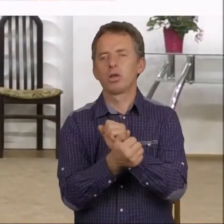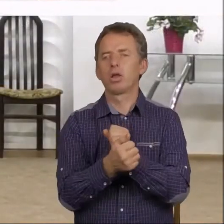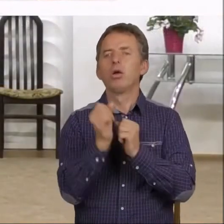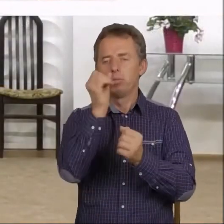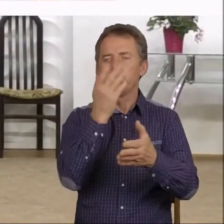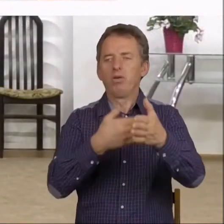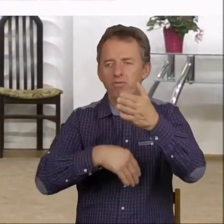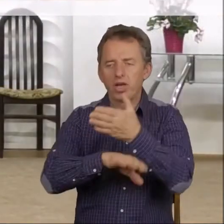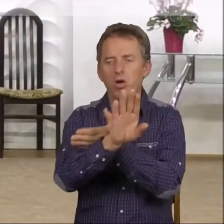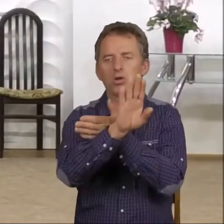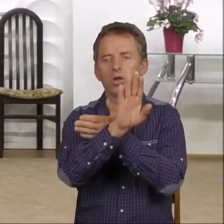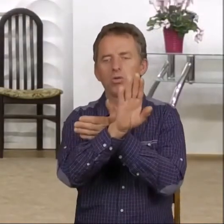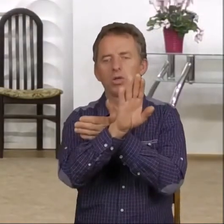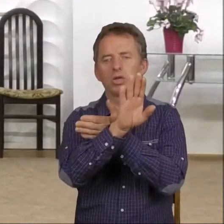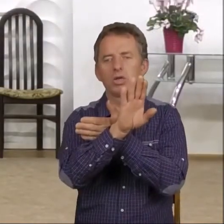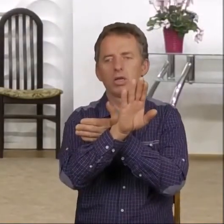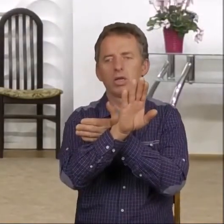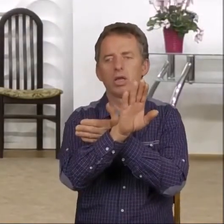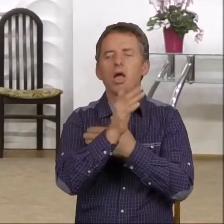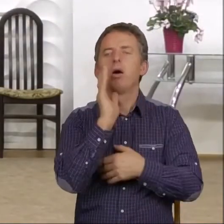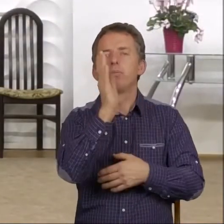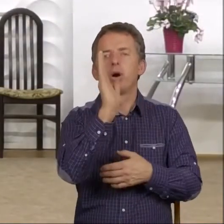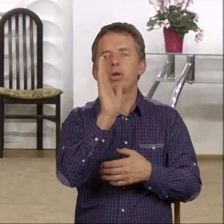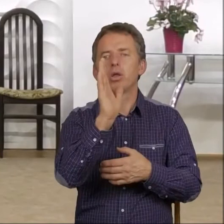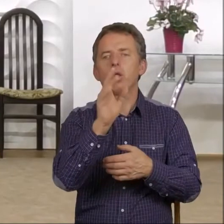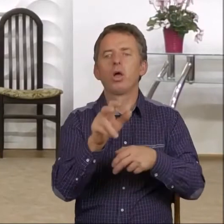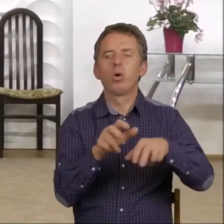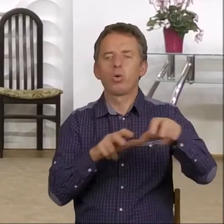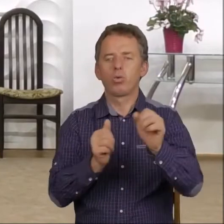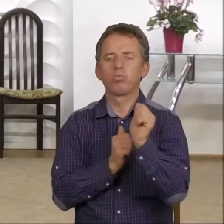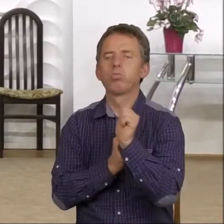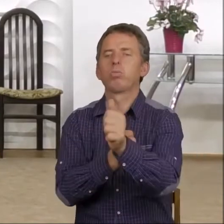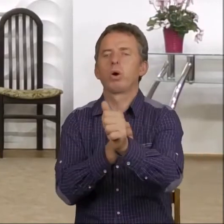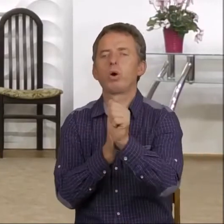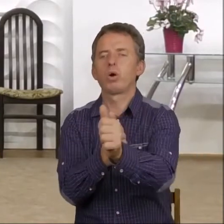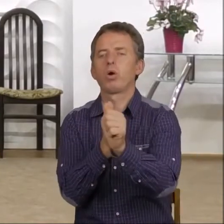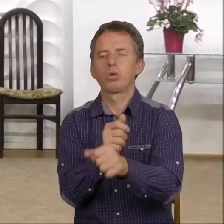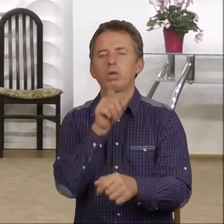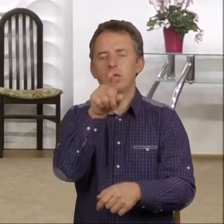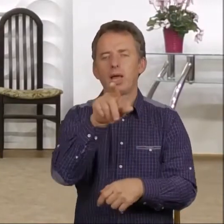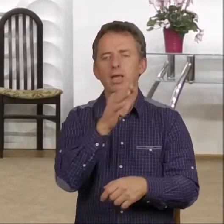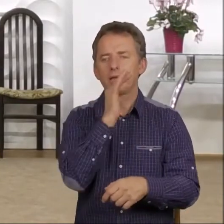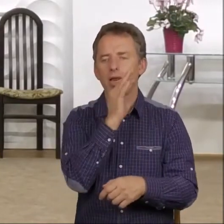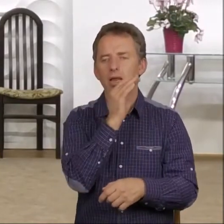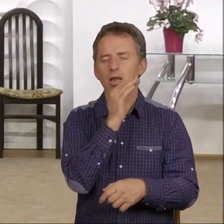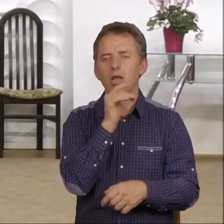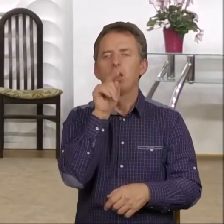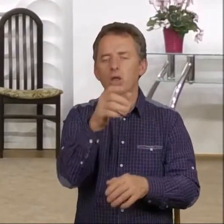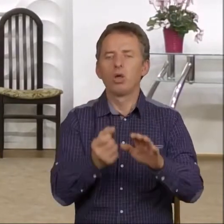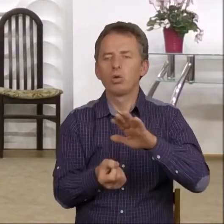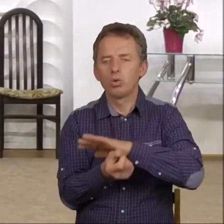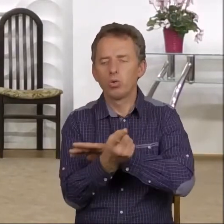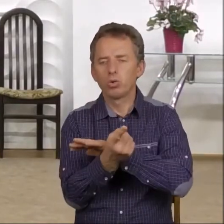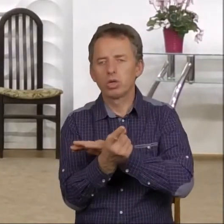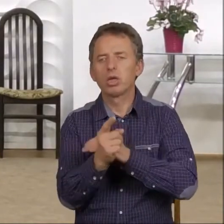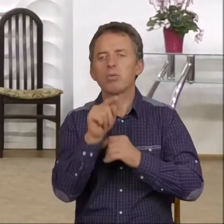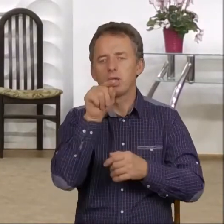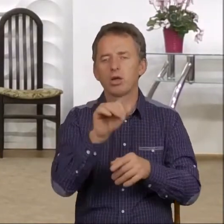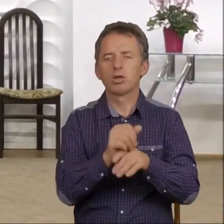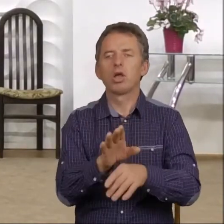wychodzą. Ale potem on rusza w pogoń i ginie. Prawda? I skutkiem tego jest śmierć.